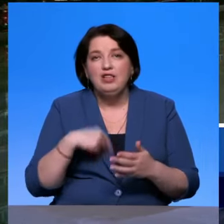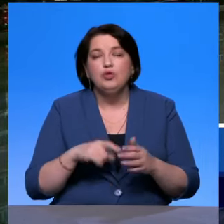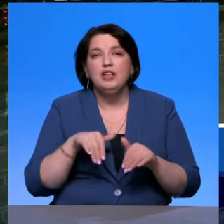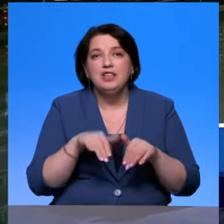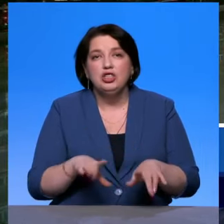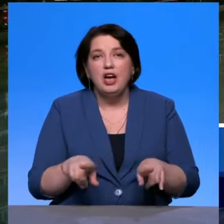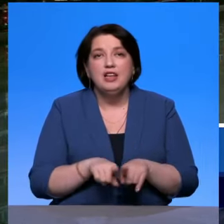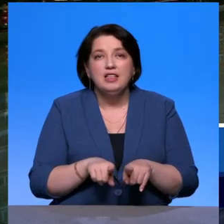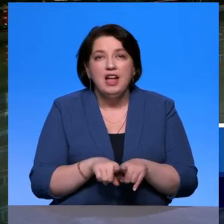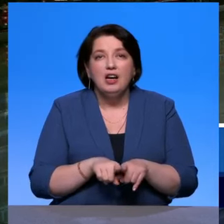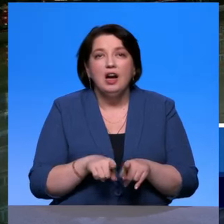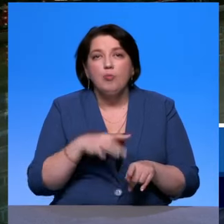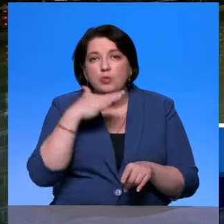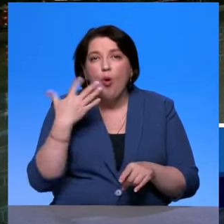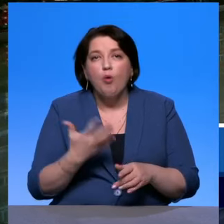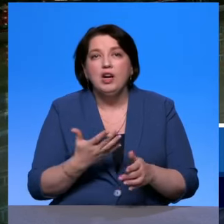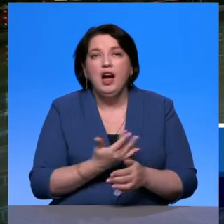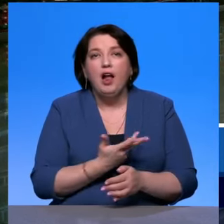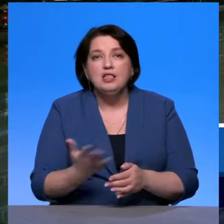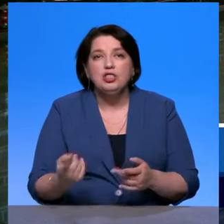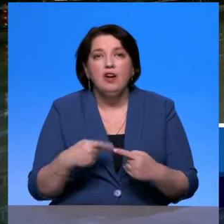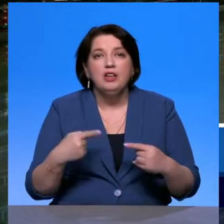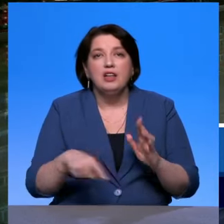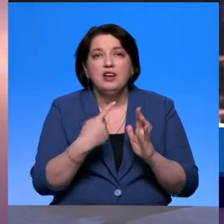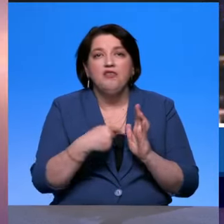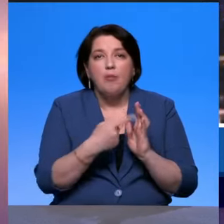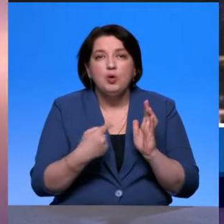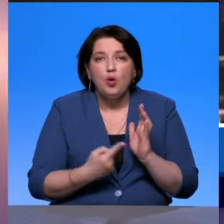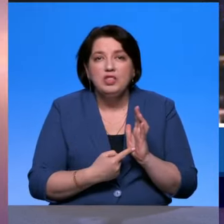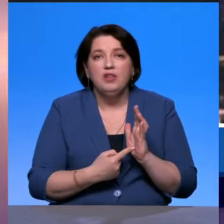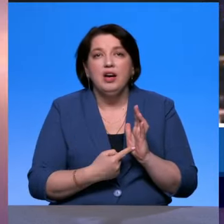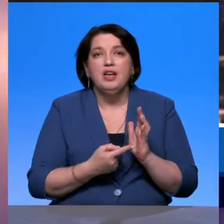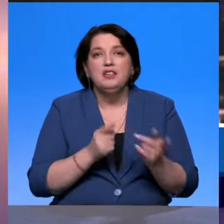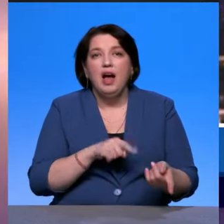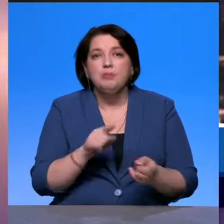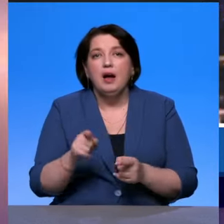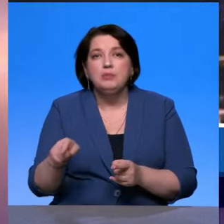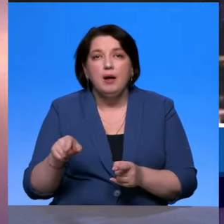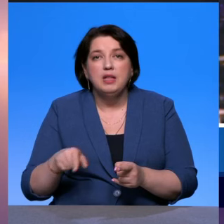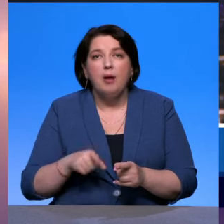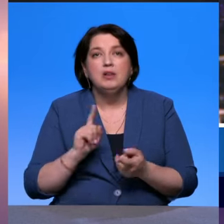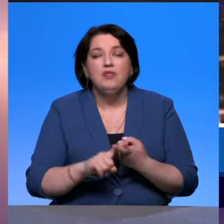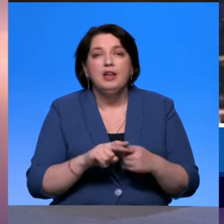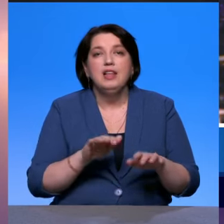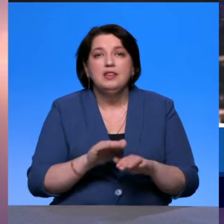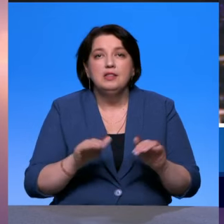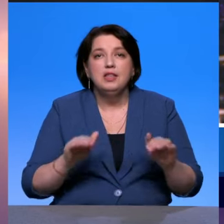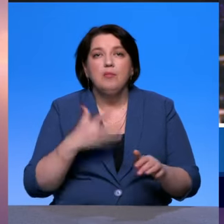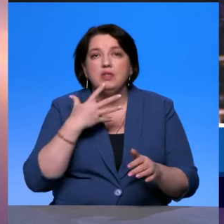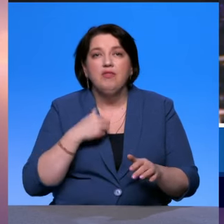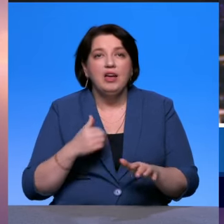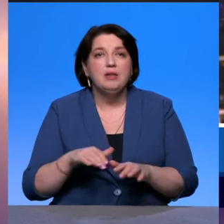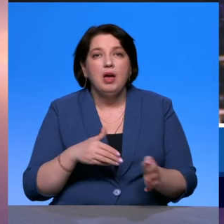так смягчила, потому что приходится решать огромное количество вопросов. Здесь, здесь, по детям, по своим перемещениям, по своим,